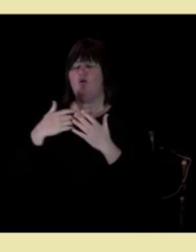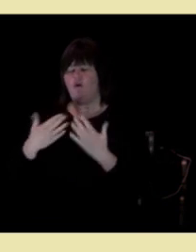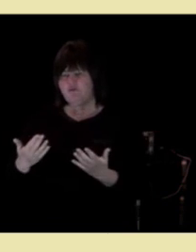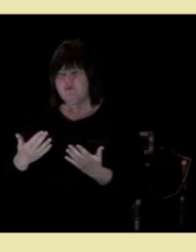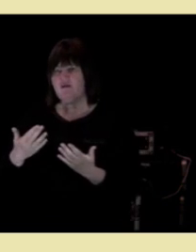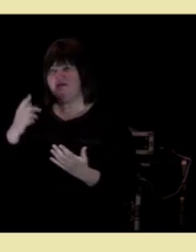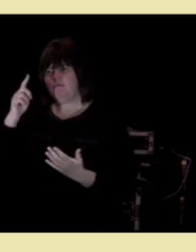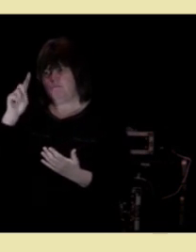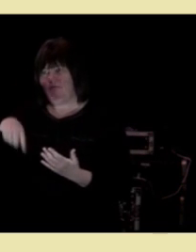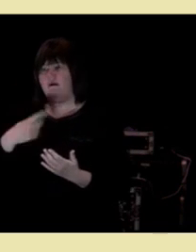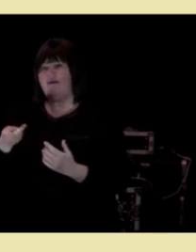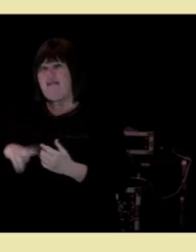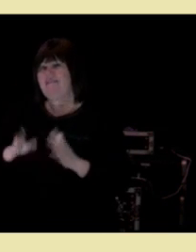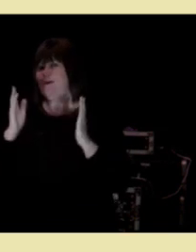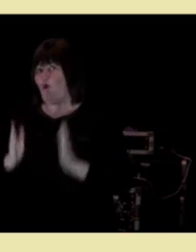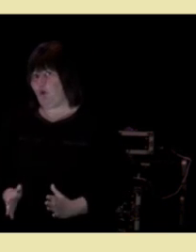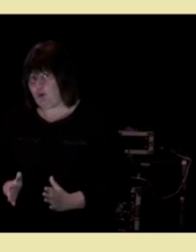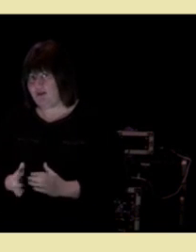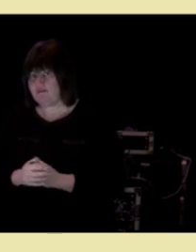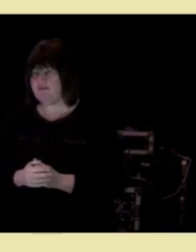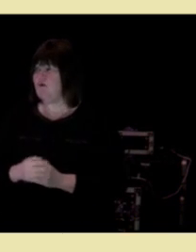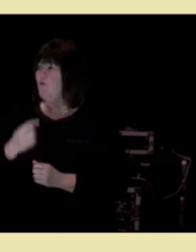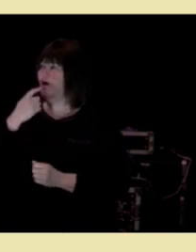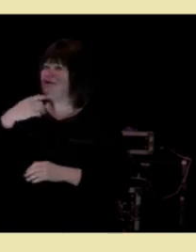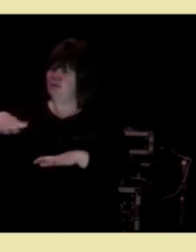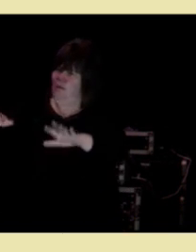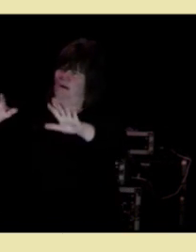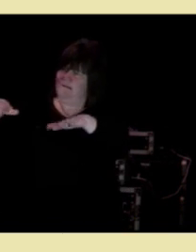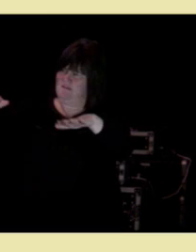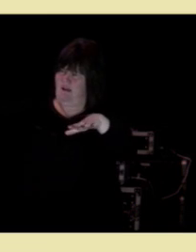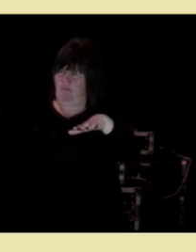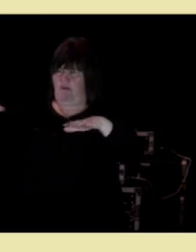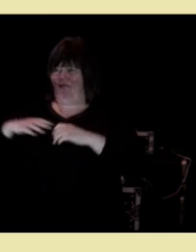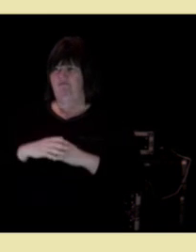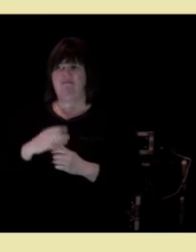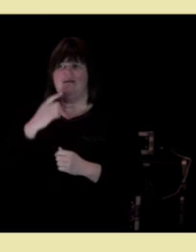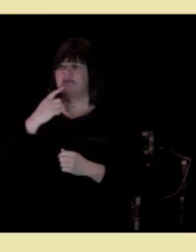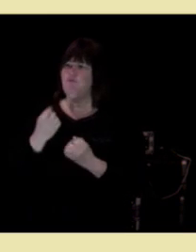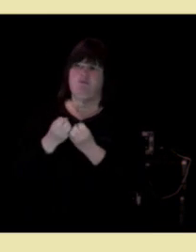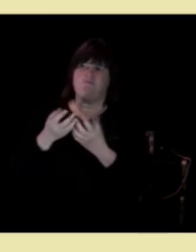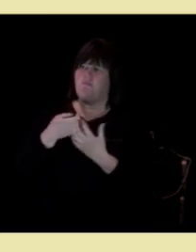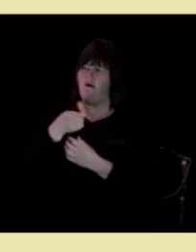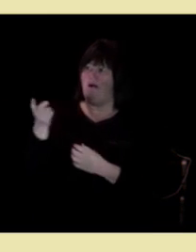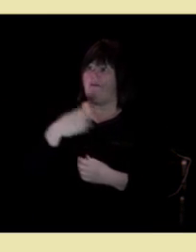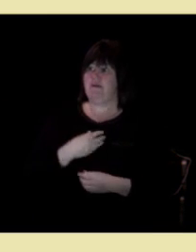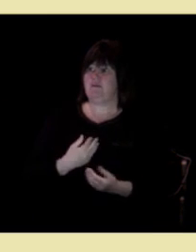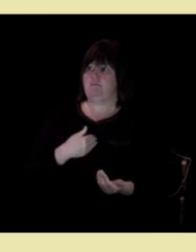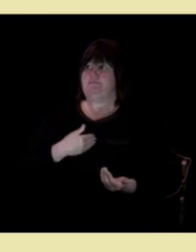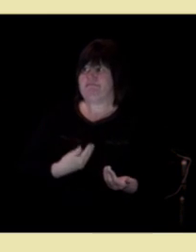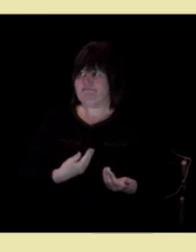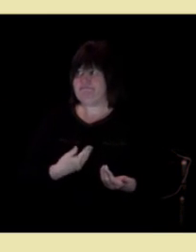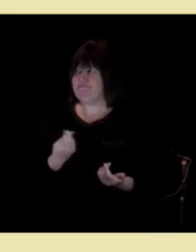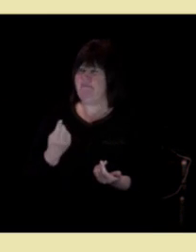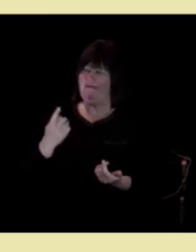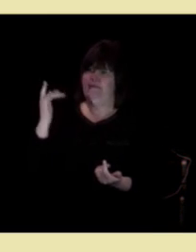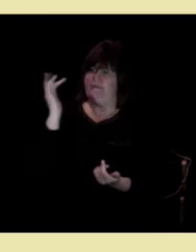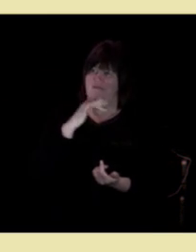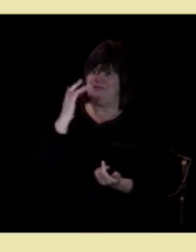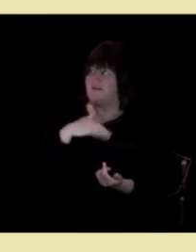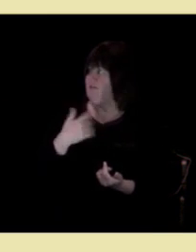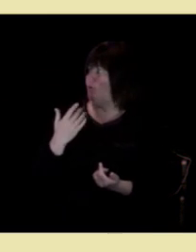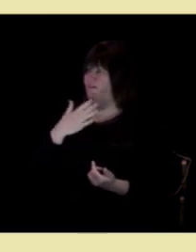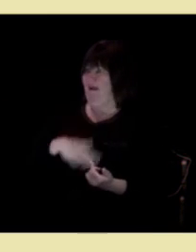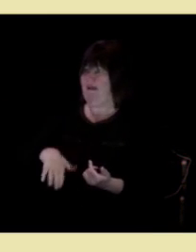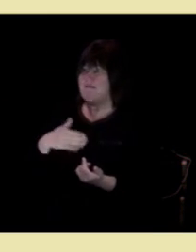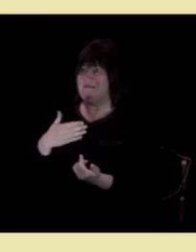Og så kan jeg si at dere egentlig kan slappe helt av for jeg tror ikke at det er mange av dere som sukker i fortvilse over en helseminister